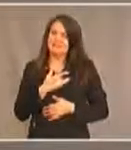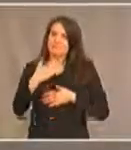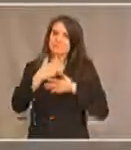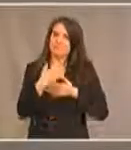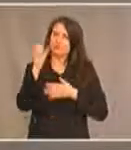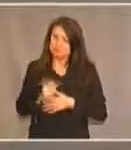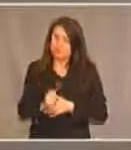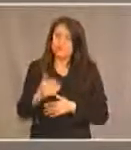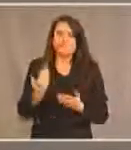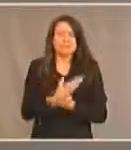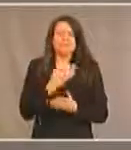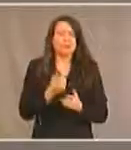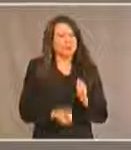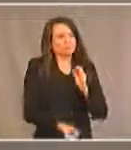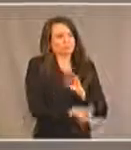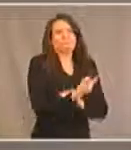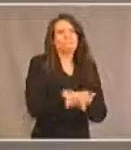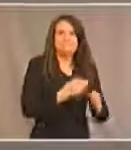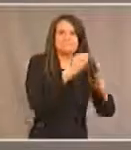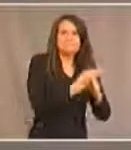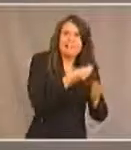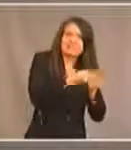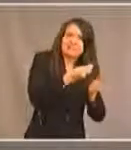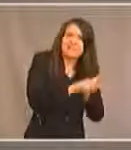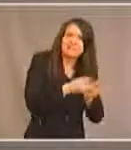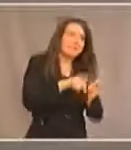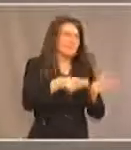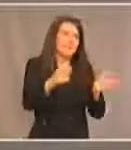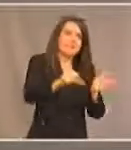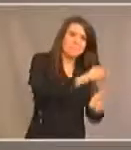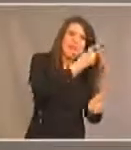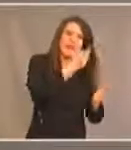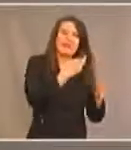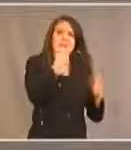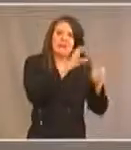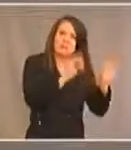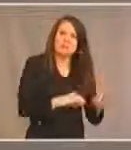crée un obstacle financier pour un programme très important du fédéral.